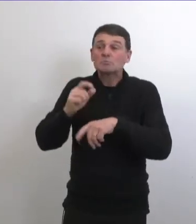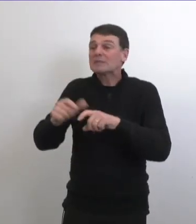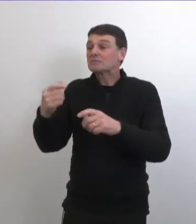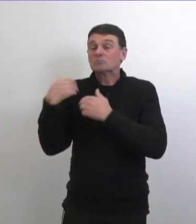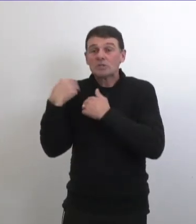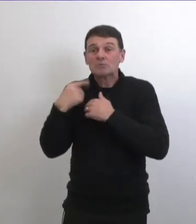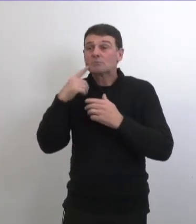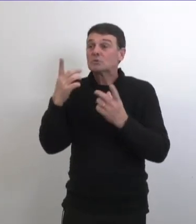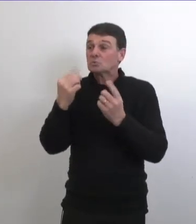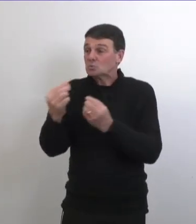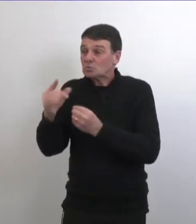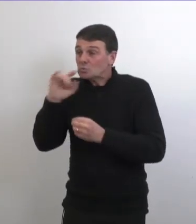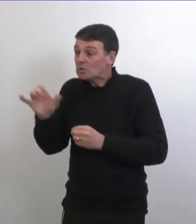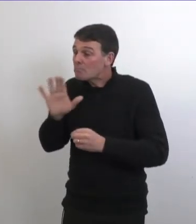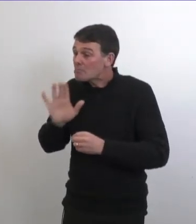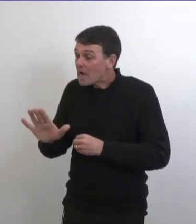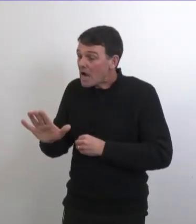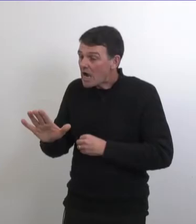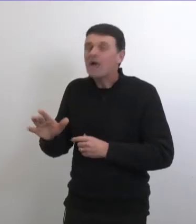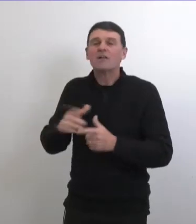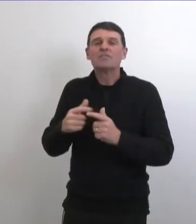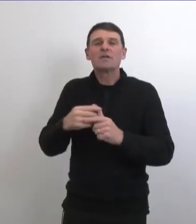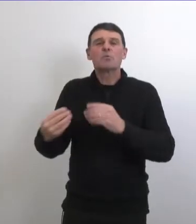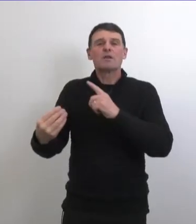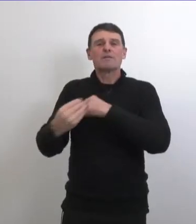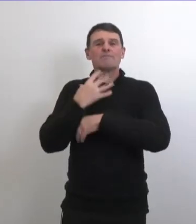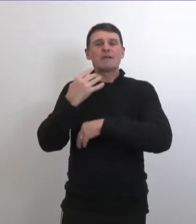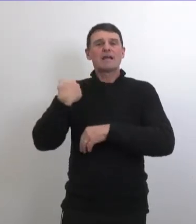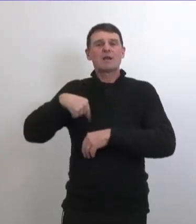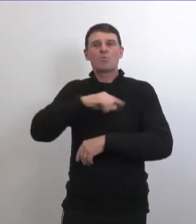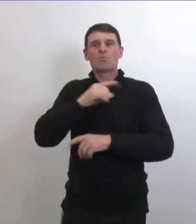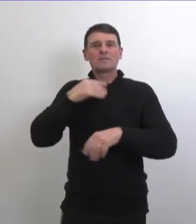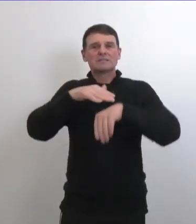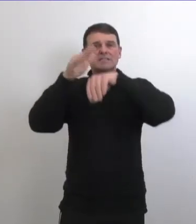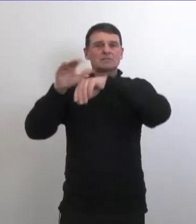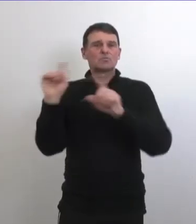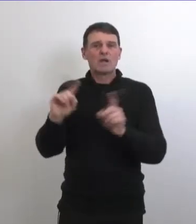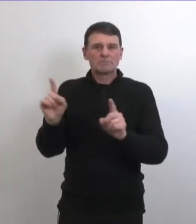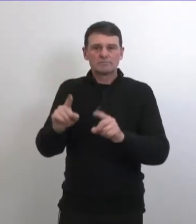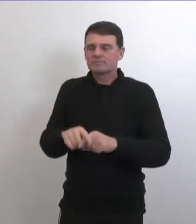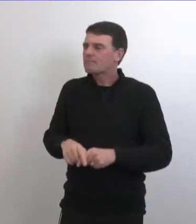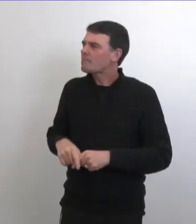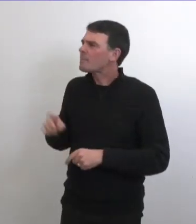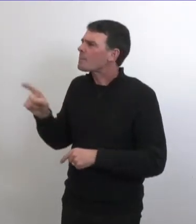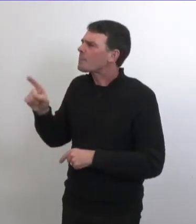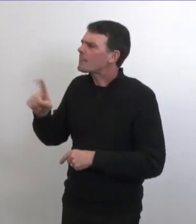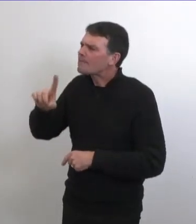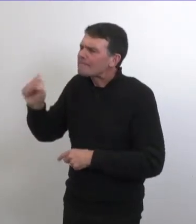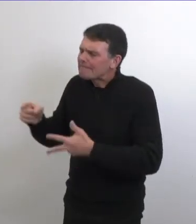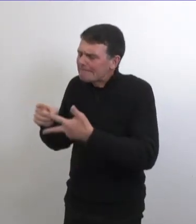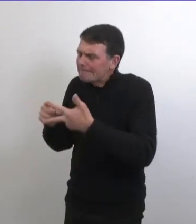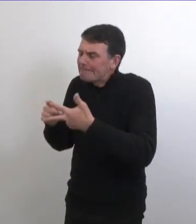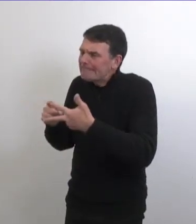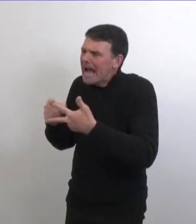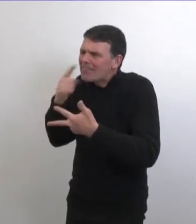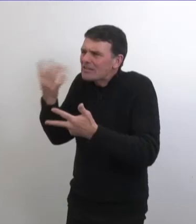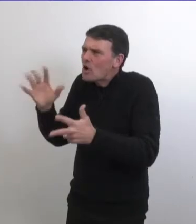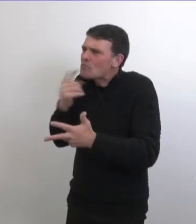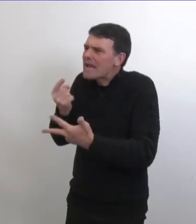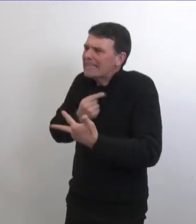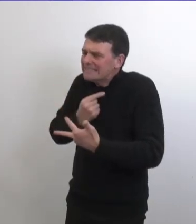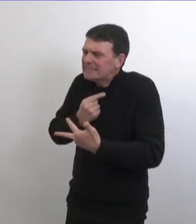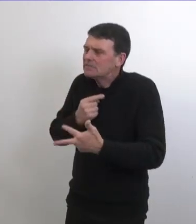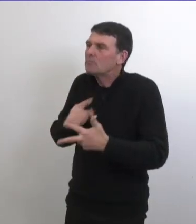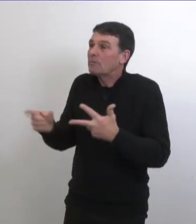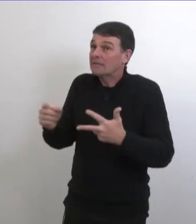effectivement être pris en compte lorsqu'on va décider de la logistique d'accord merci deuxième question je crois que vous avez déjà